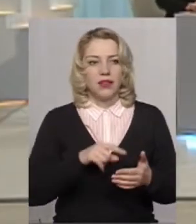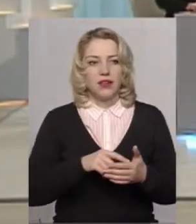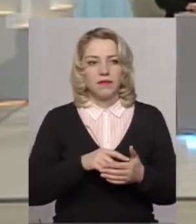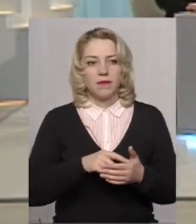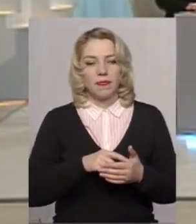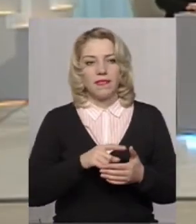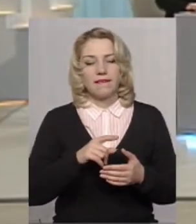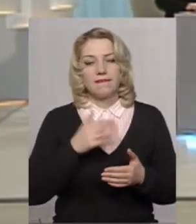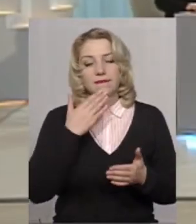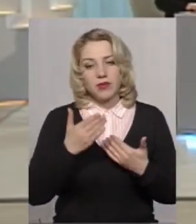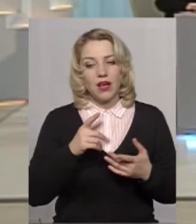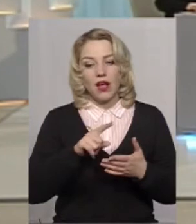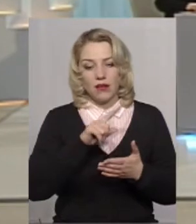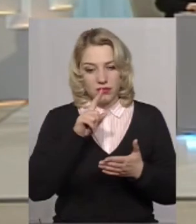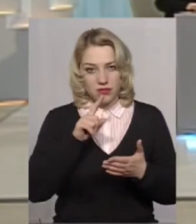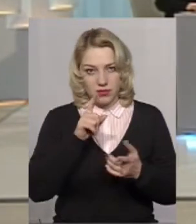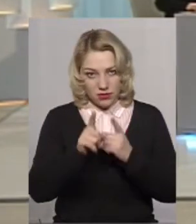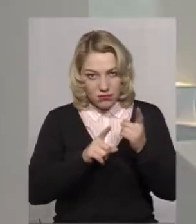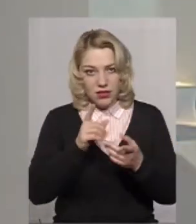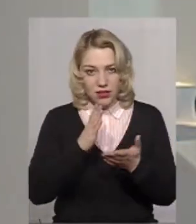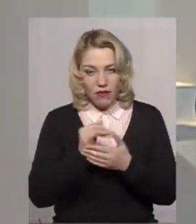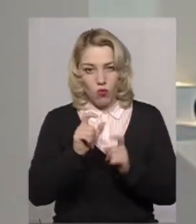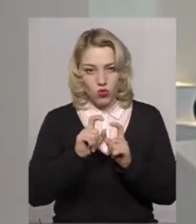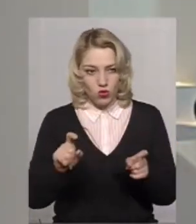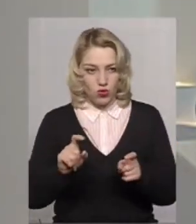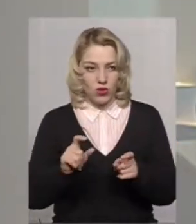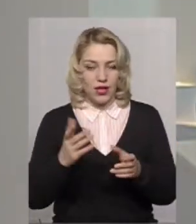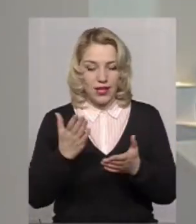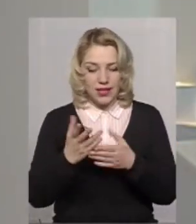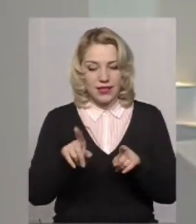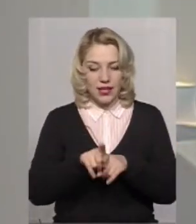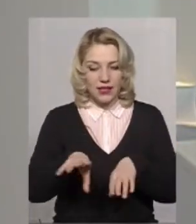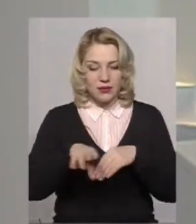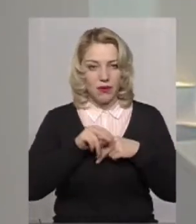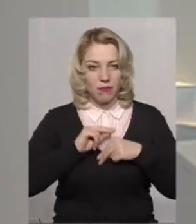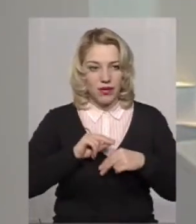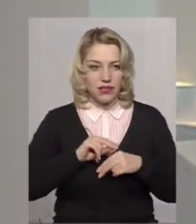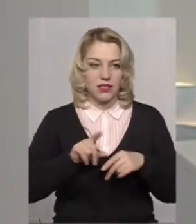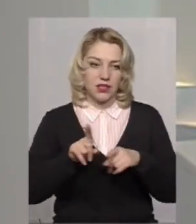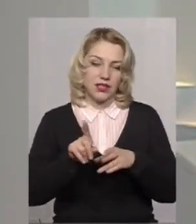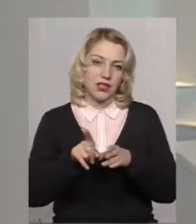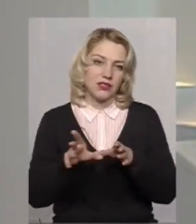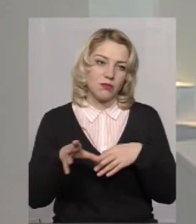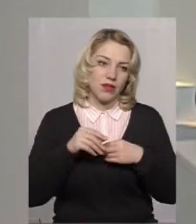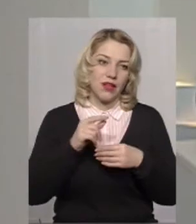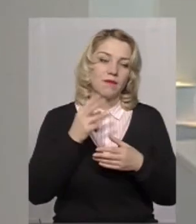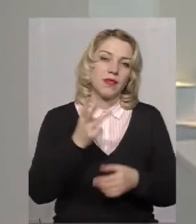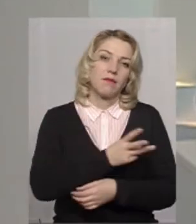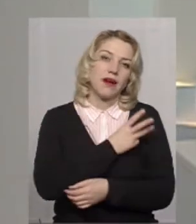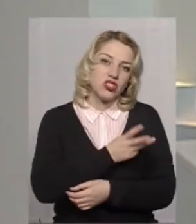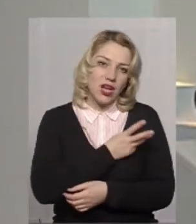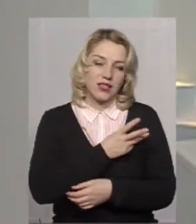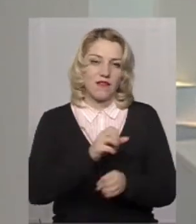Змінюється в школах щось? От є така співпраця, є таке спільне бажання